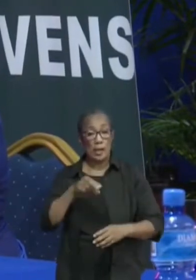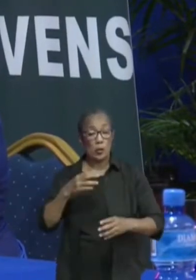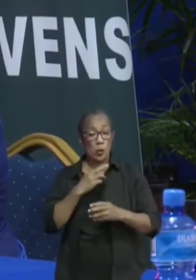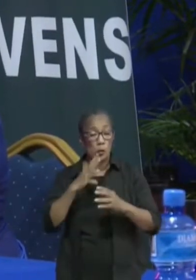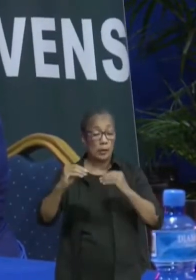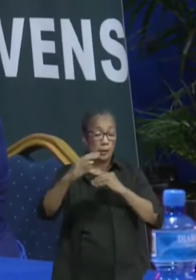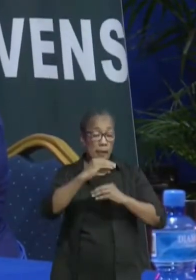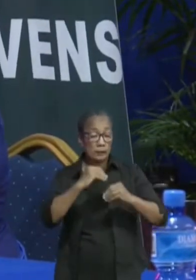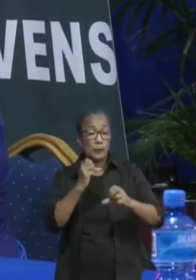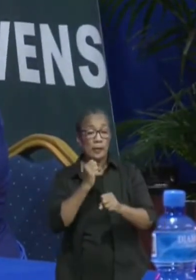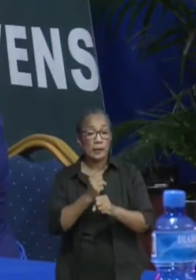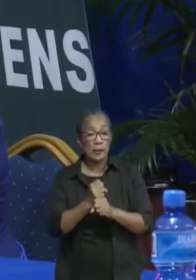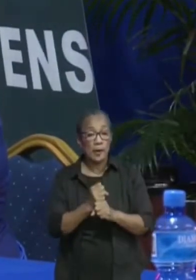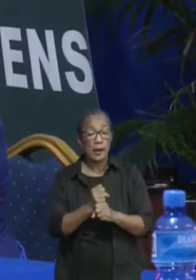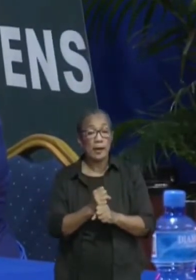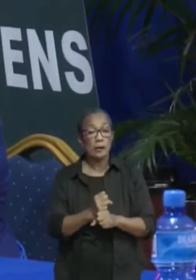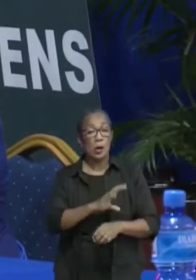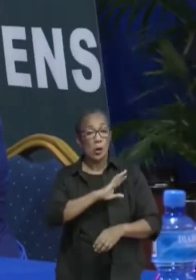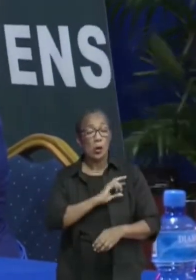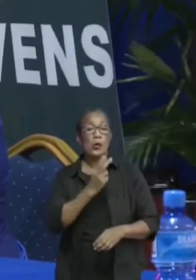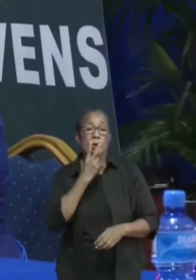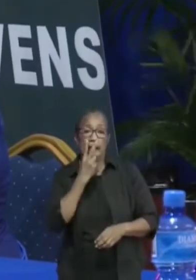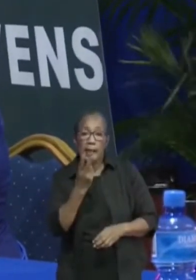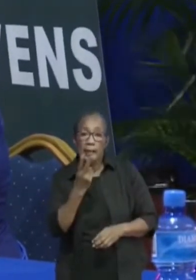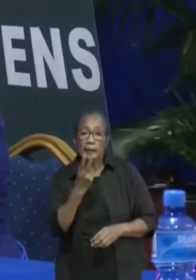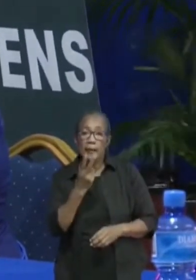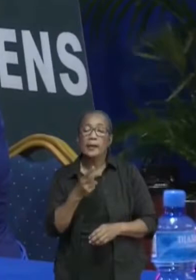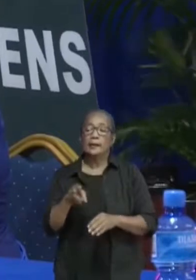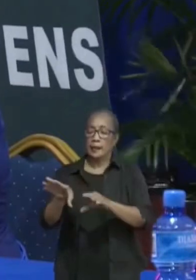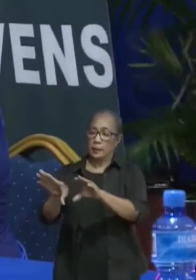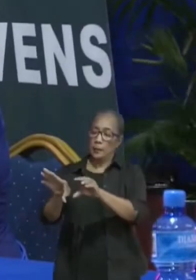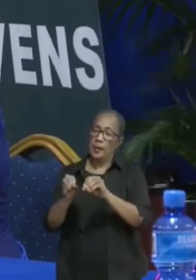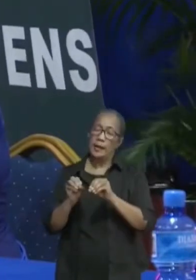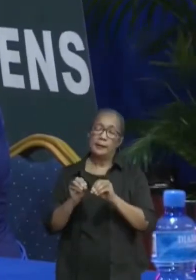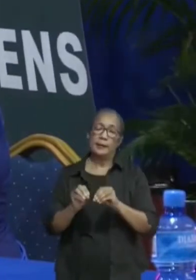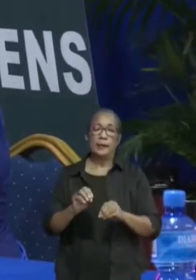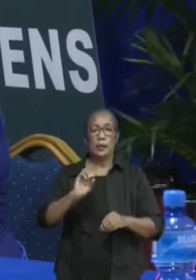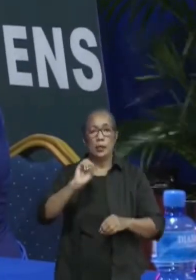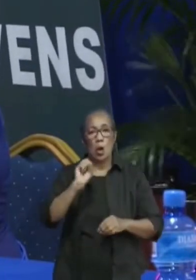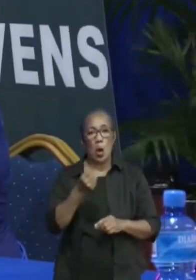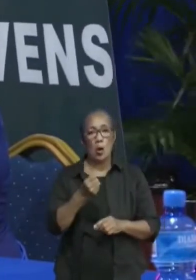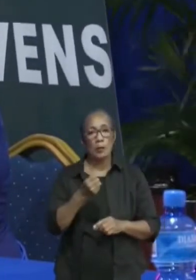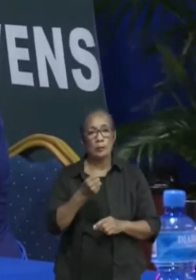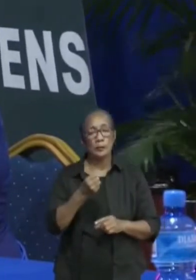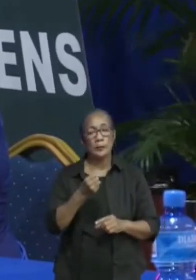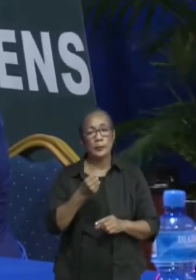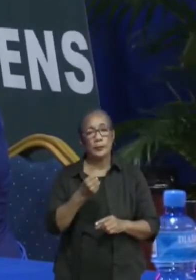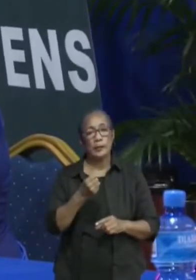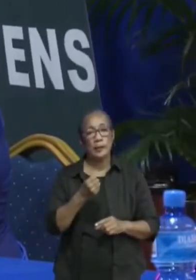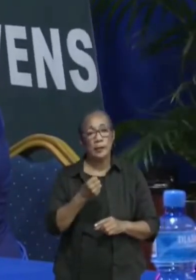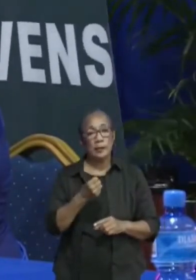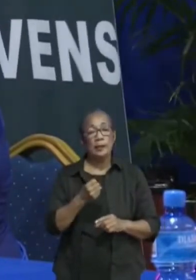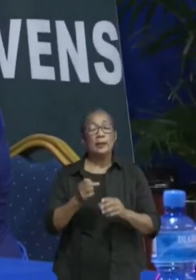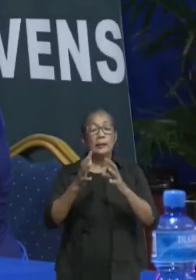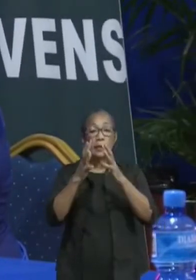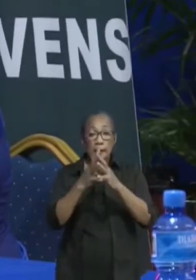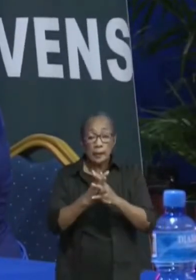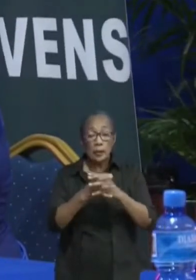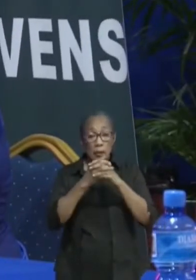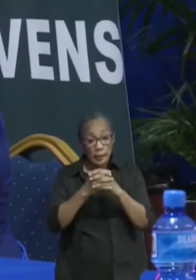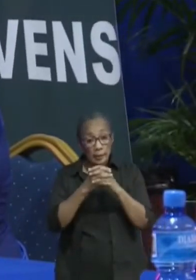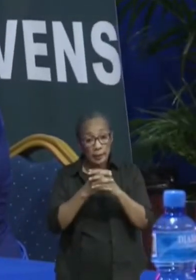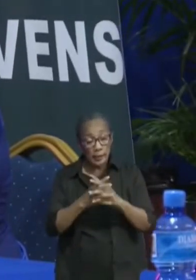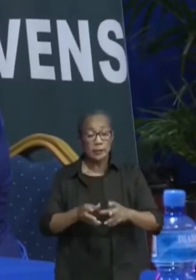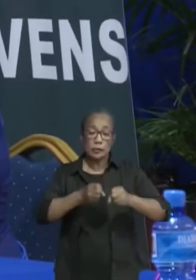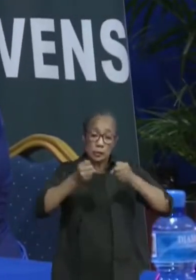We hebben gekeken naar de maatregelen om dus dan weer ten volle de religieuze activiteiten te